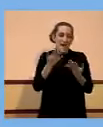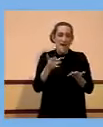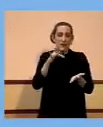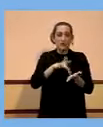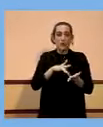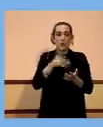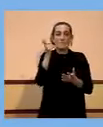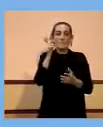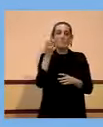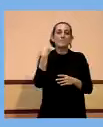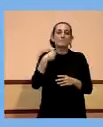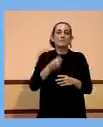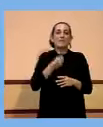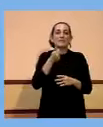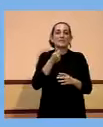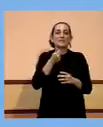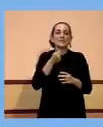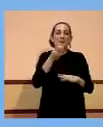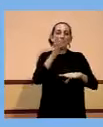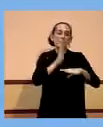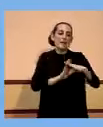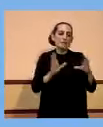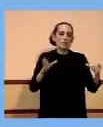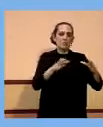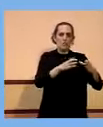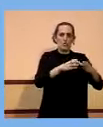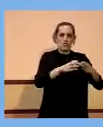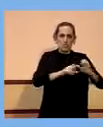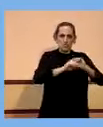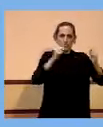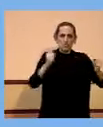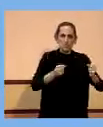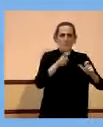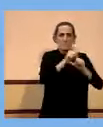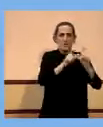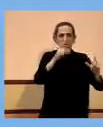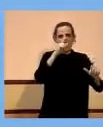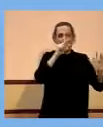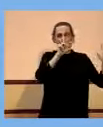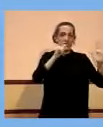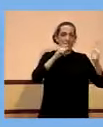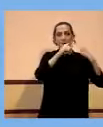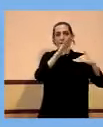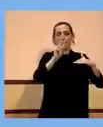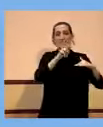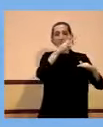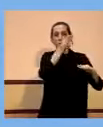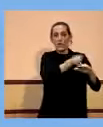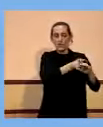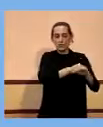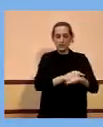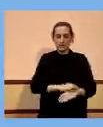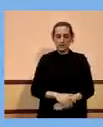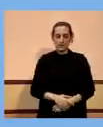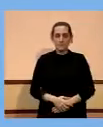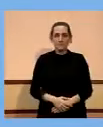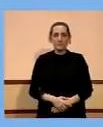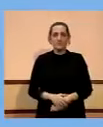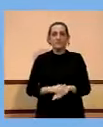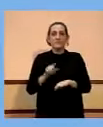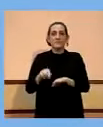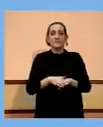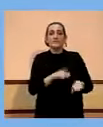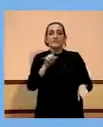gruixuda de les segones dosis de persones de 80 i més anys. Llavors, també important ressaltar